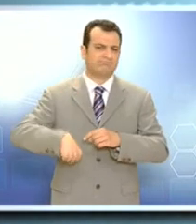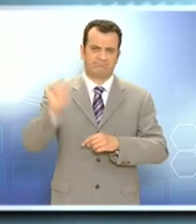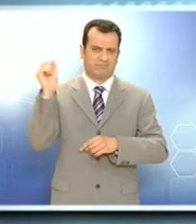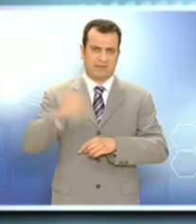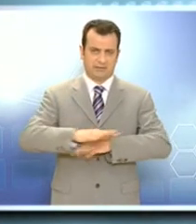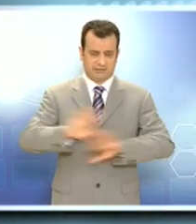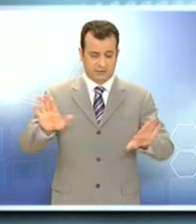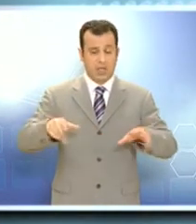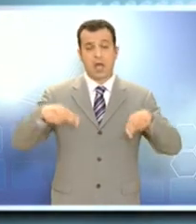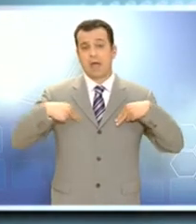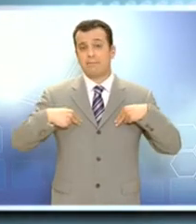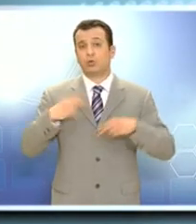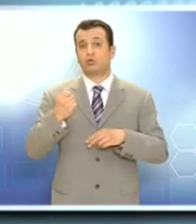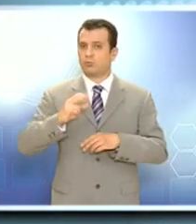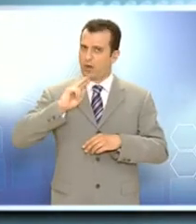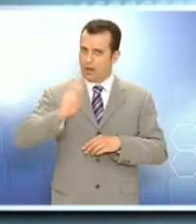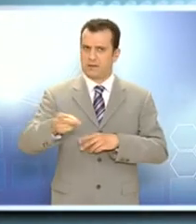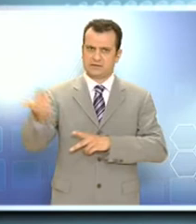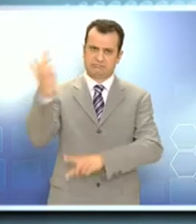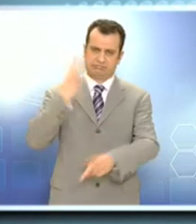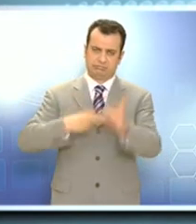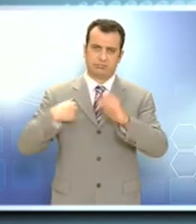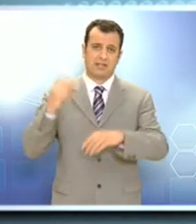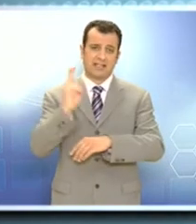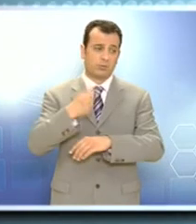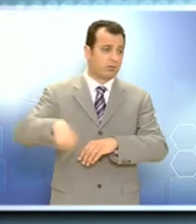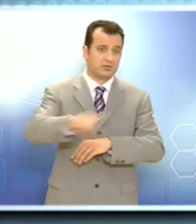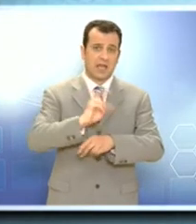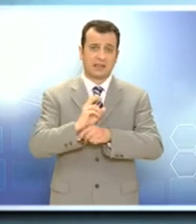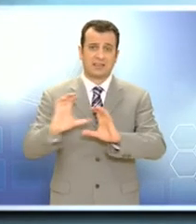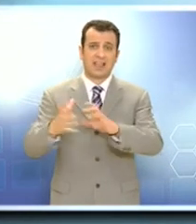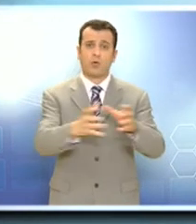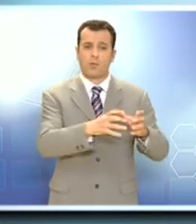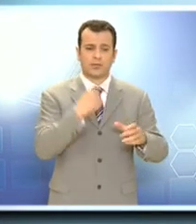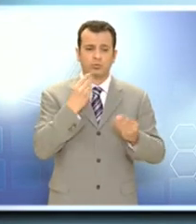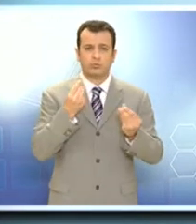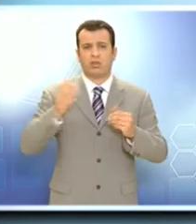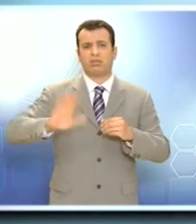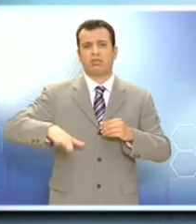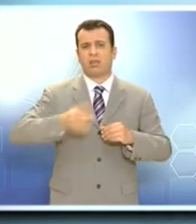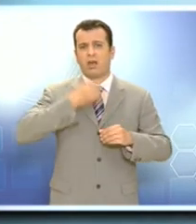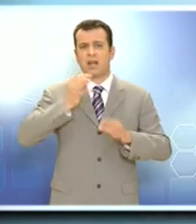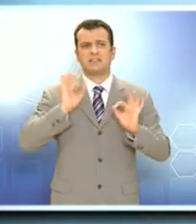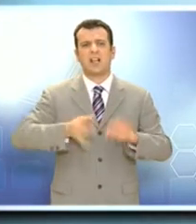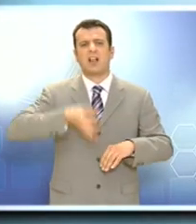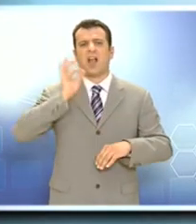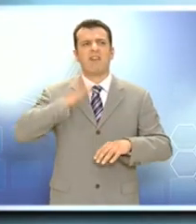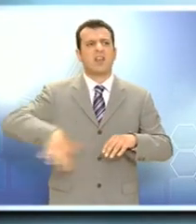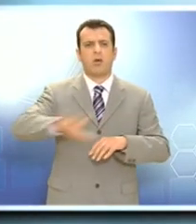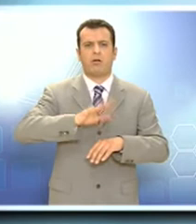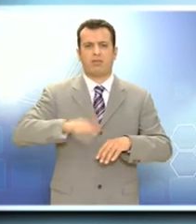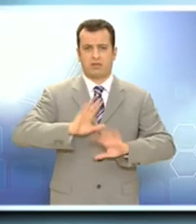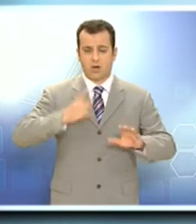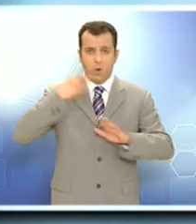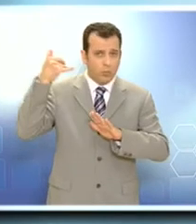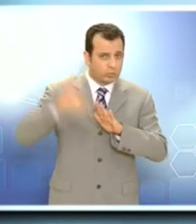Ο Υπουργός Οικονομικών, απατώντας την κριτική που δέχτηκε, κατηγόρησε την αντιπολίτευση ότι χρησιμοποιεί όρους καφενείου. Μιλώντας επί της ουσίας του νομοσχεδίου